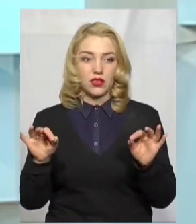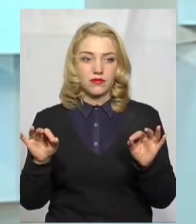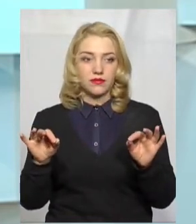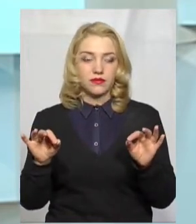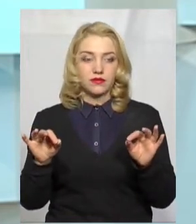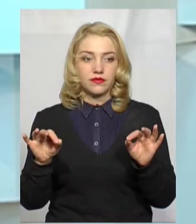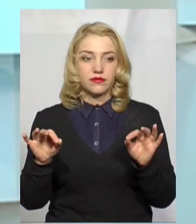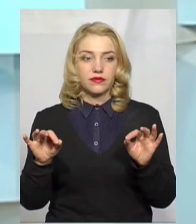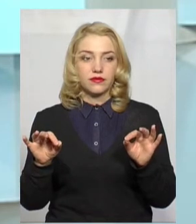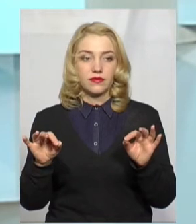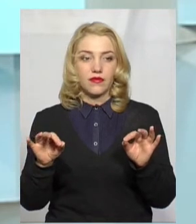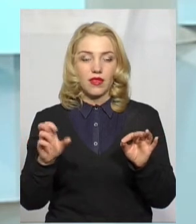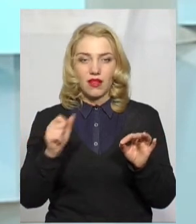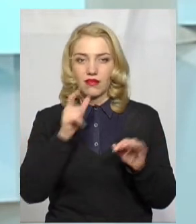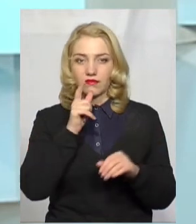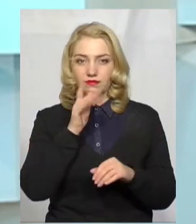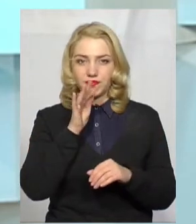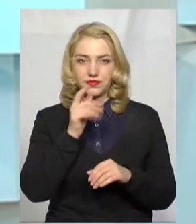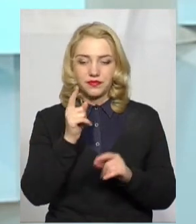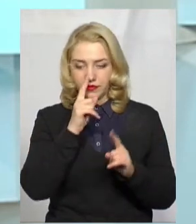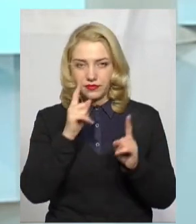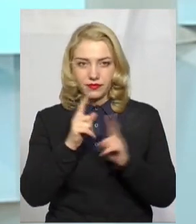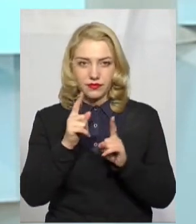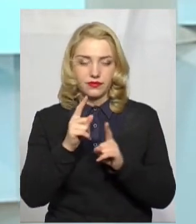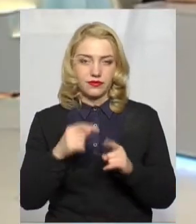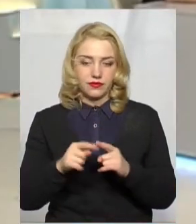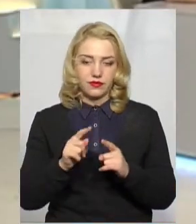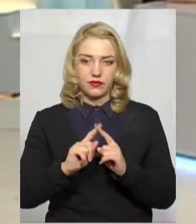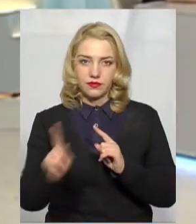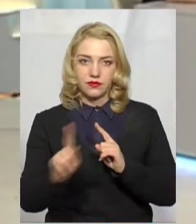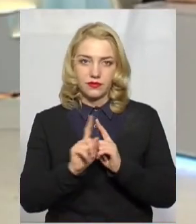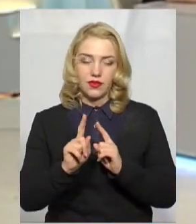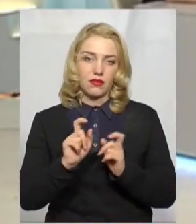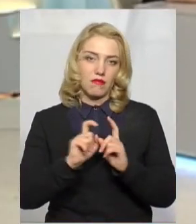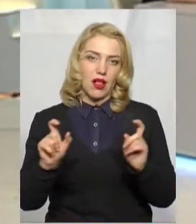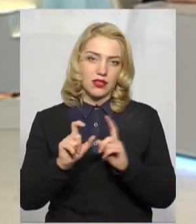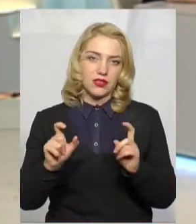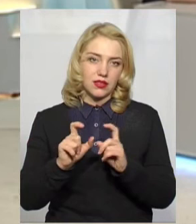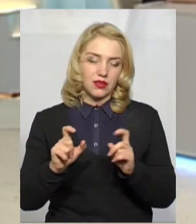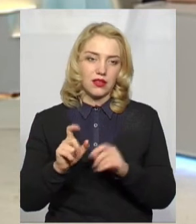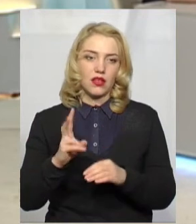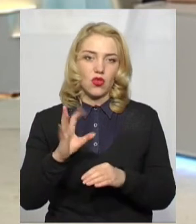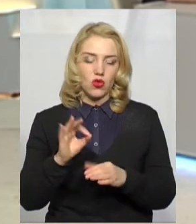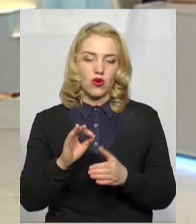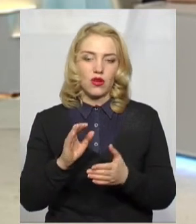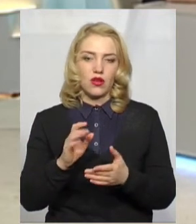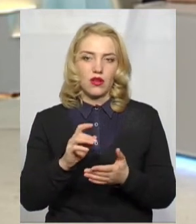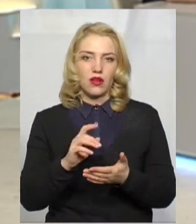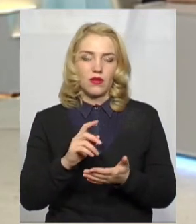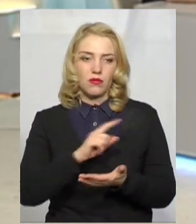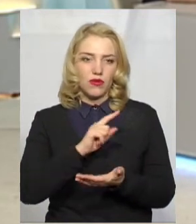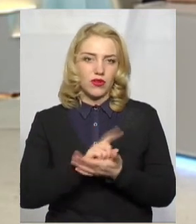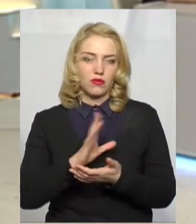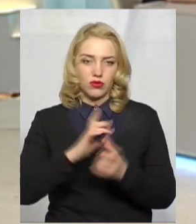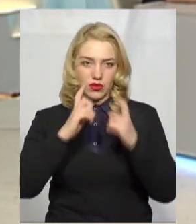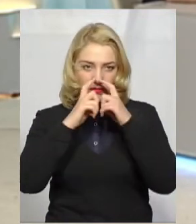нетривалий час в магазин за продуктами і назад. Разом з тим, обов'язково наявність всіх атрибутів, відповідно, це